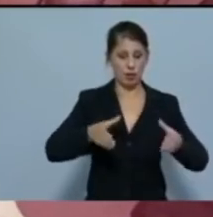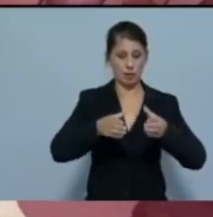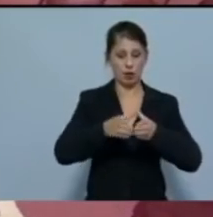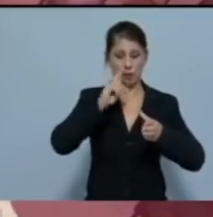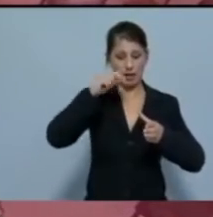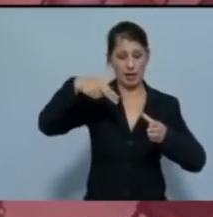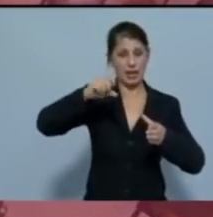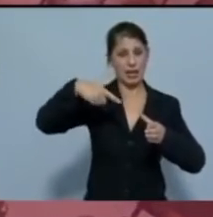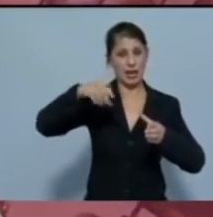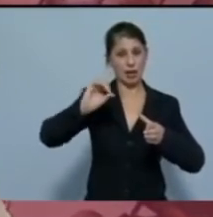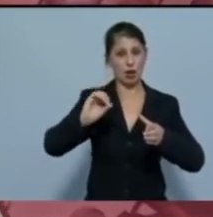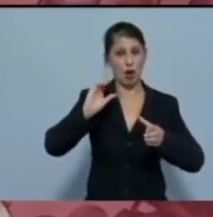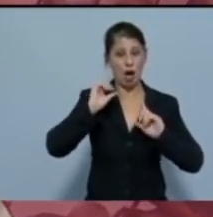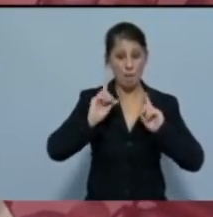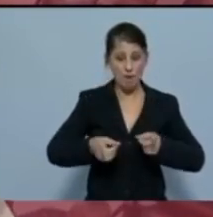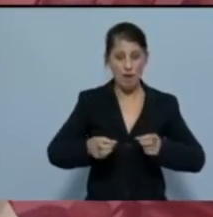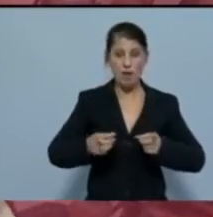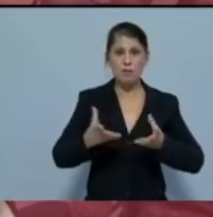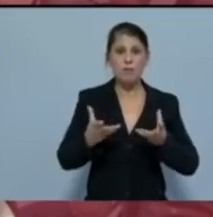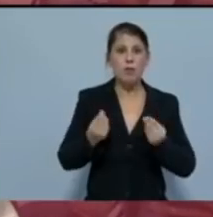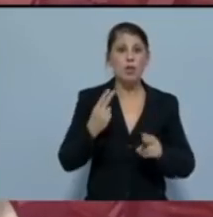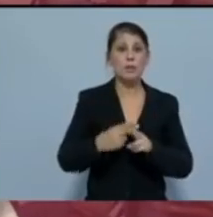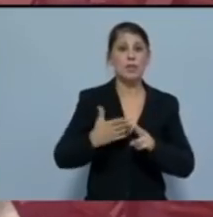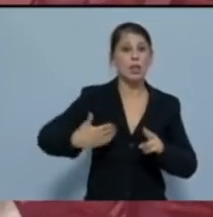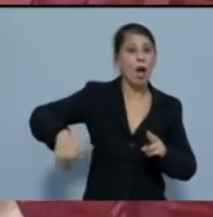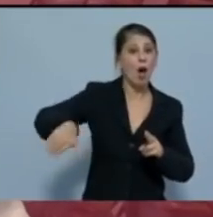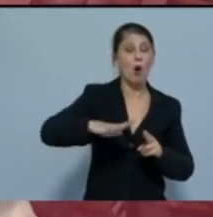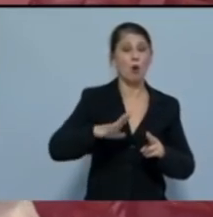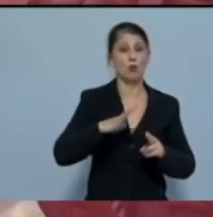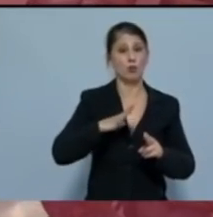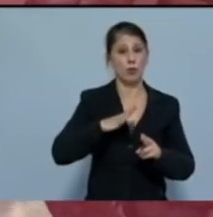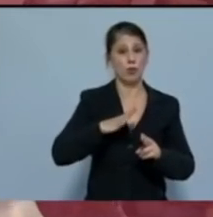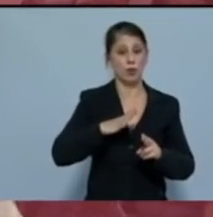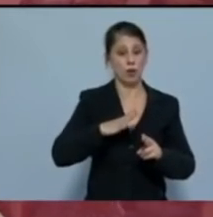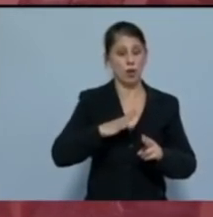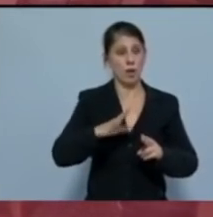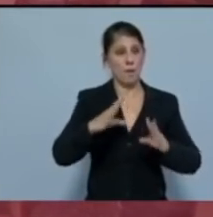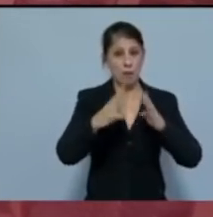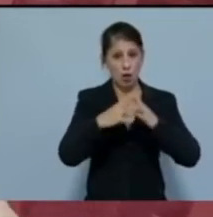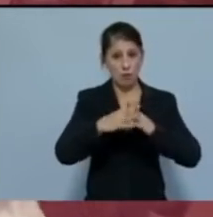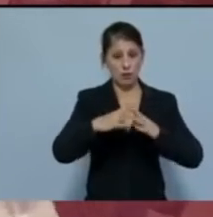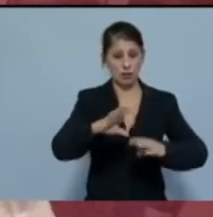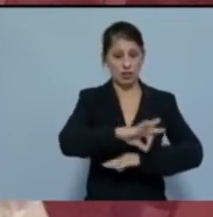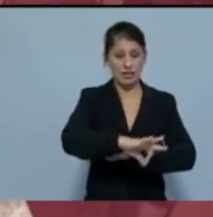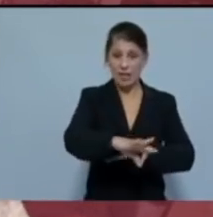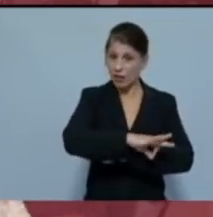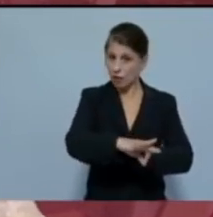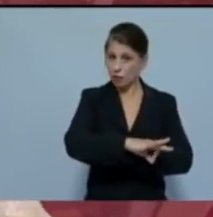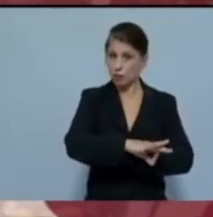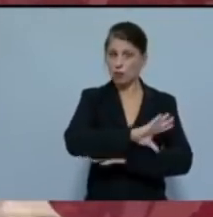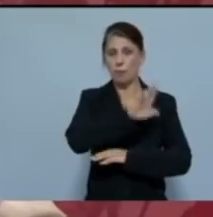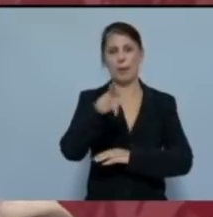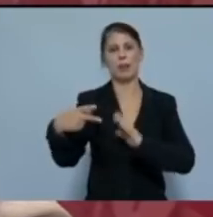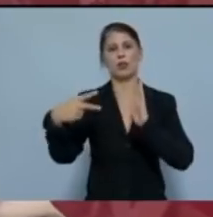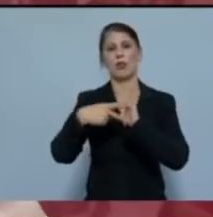ΝΑΤΟ με αποφάσεις φωτιά για όλους τους λαούς, με πολεμικούς στρατιωτικούς σχεδιασμούς έως το